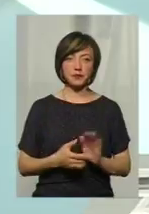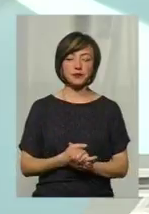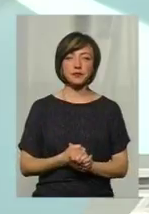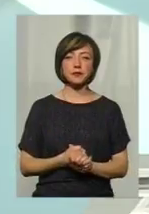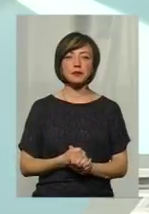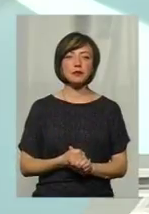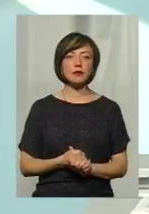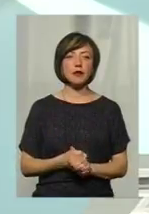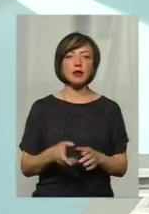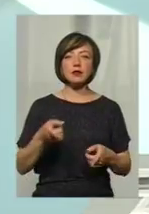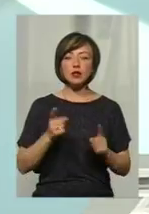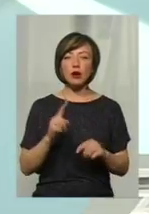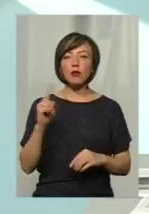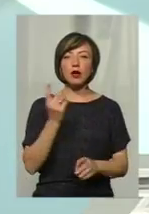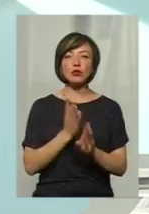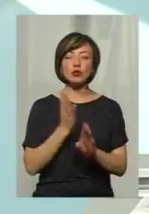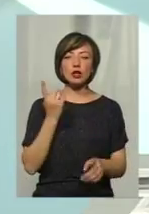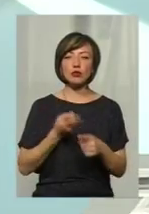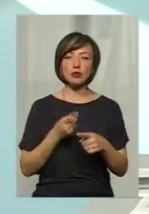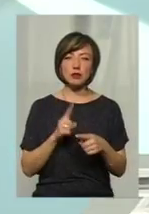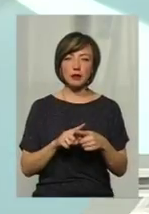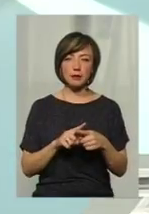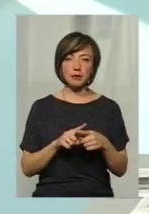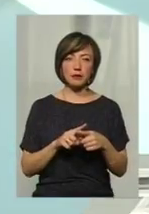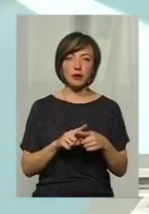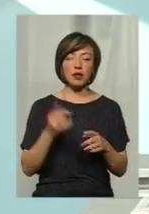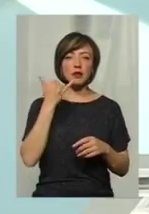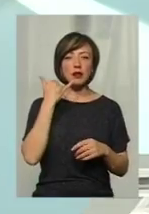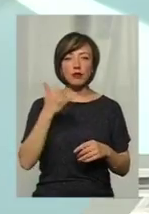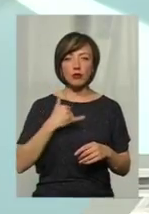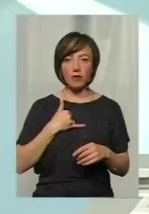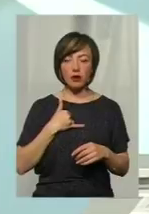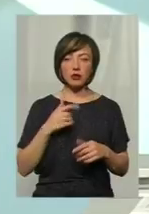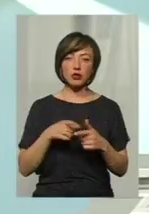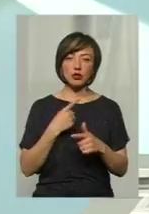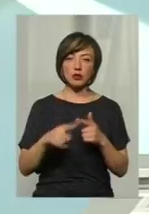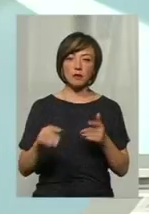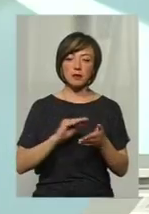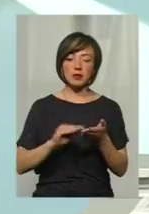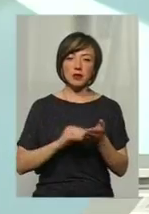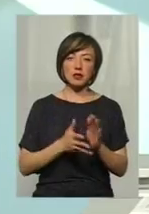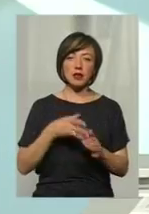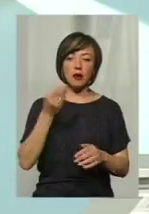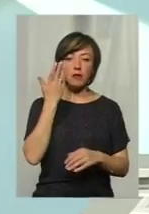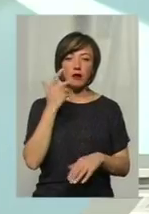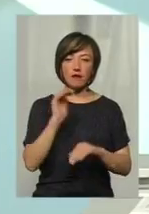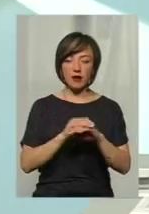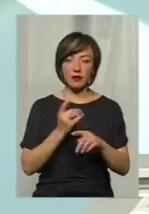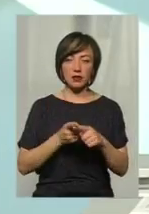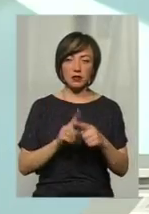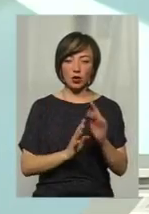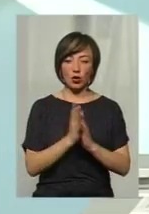Звичайно. В першу чергу це телефонувати до нас чи писати заяви при виявленні даних